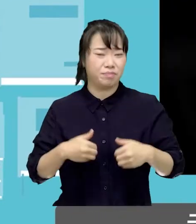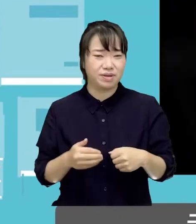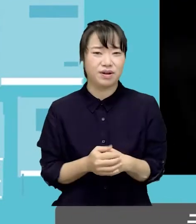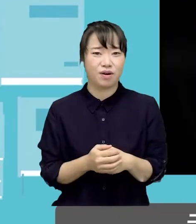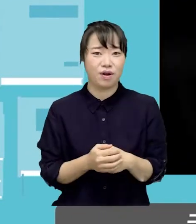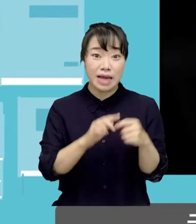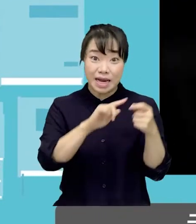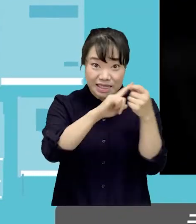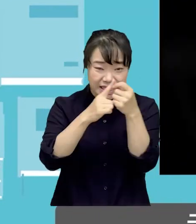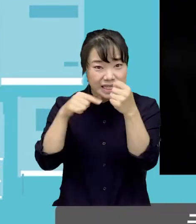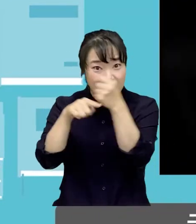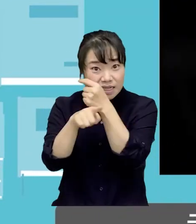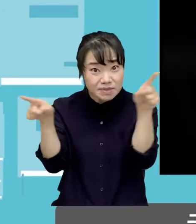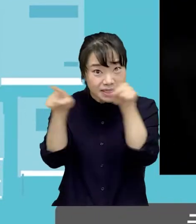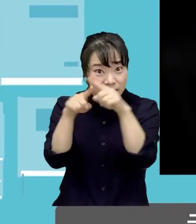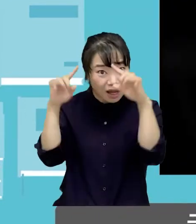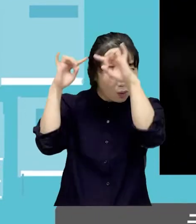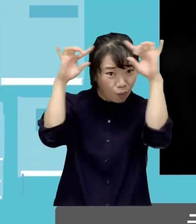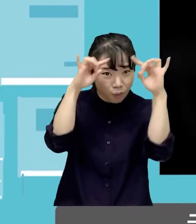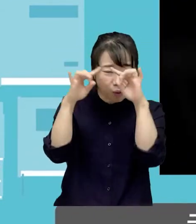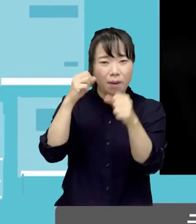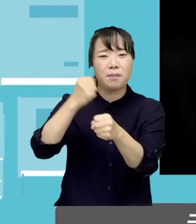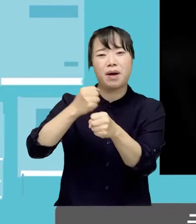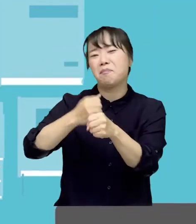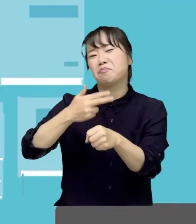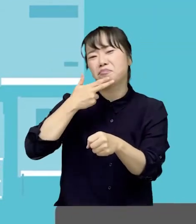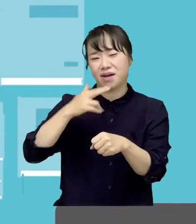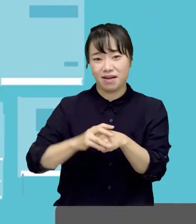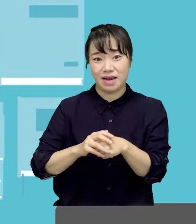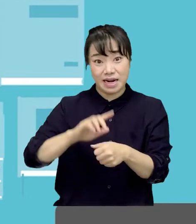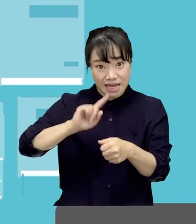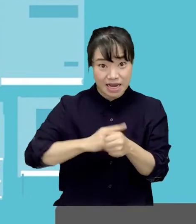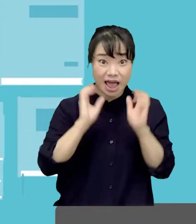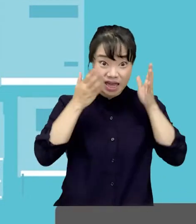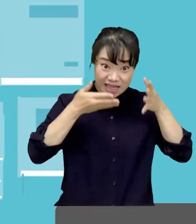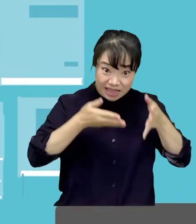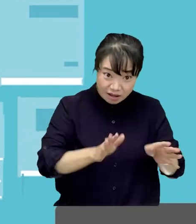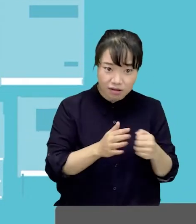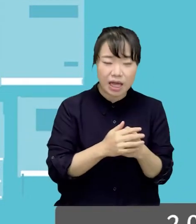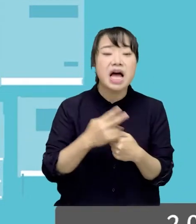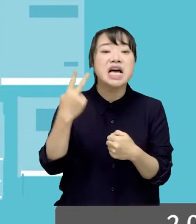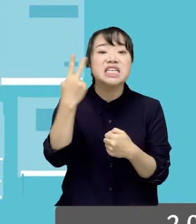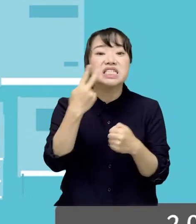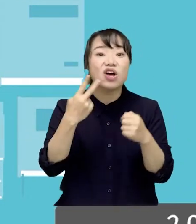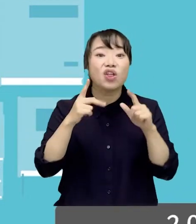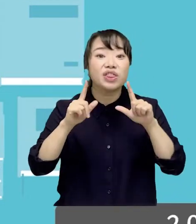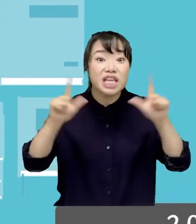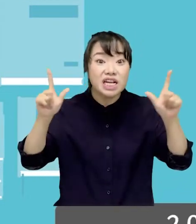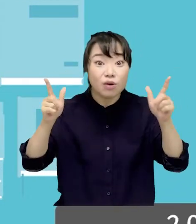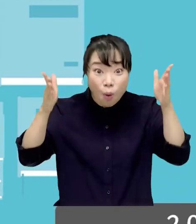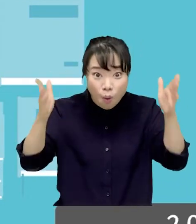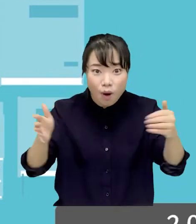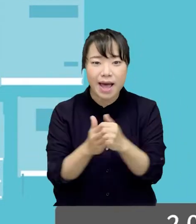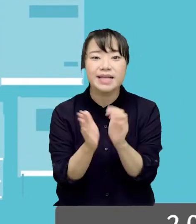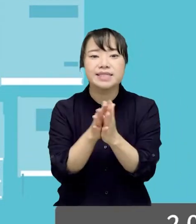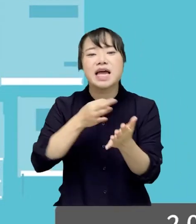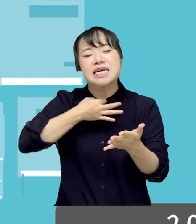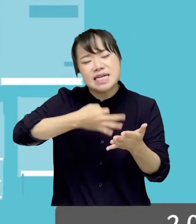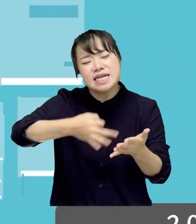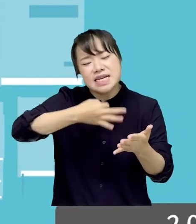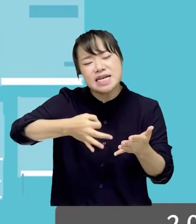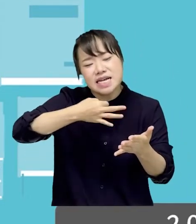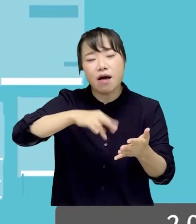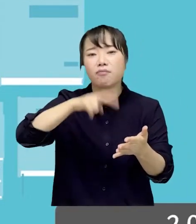글자와 의미를 연결하는 선이 뇌에는 없다. 그래서 아이가 태어나면 적어도 2000일 동안은 책을 소리내어